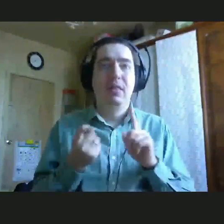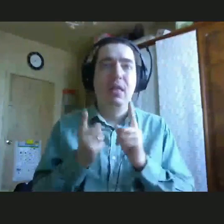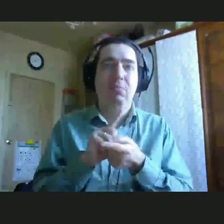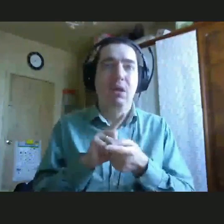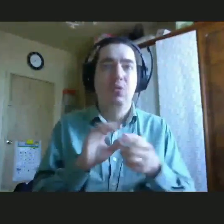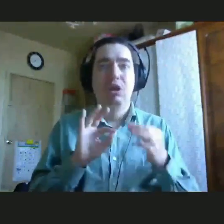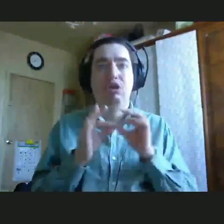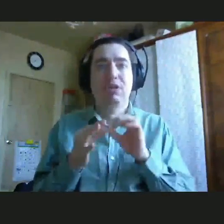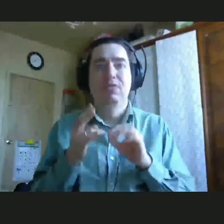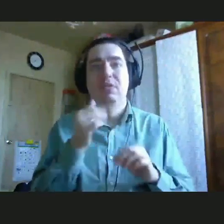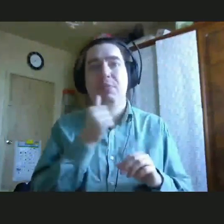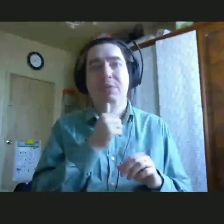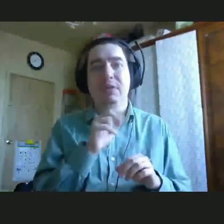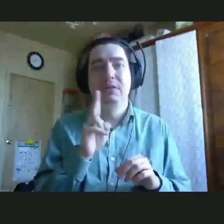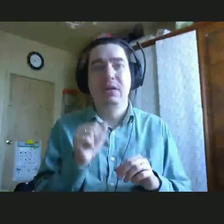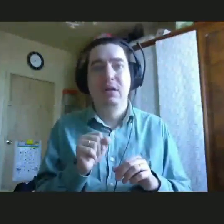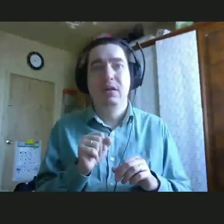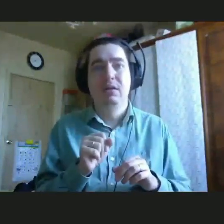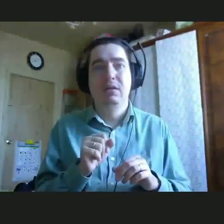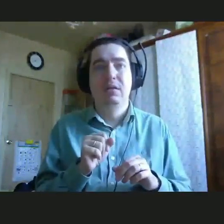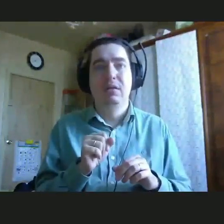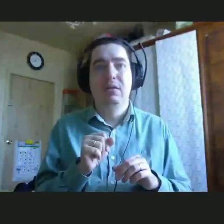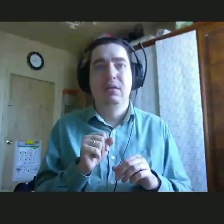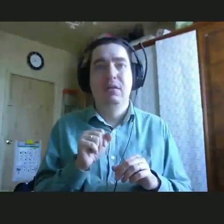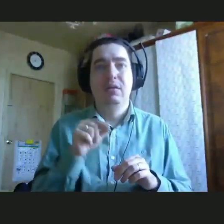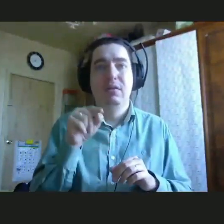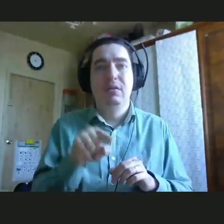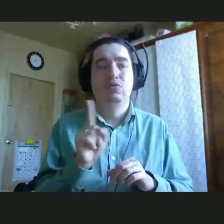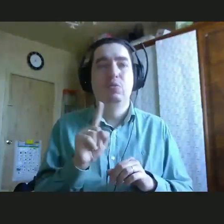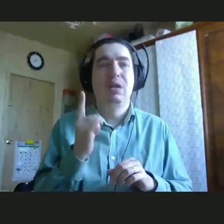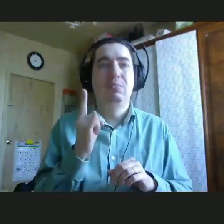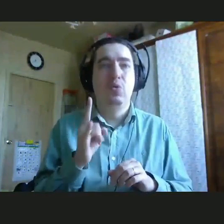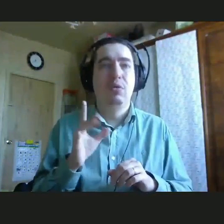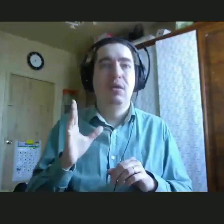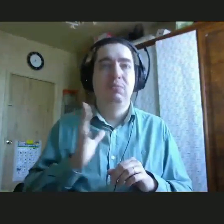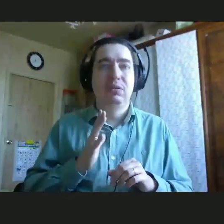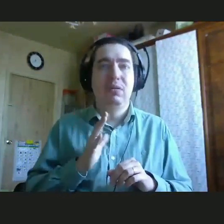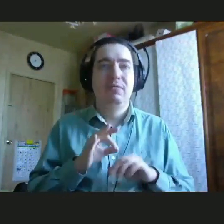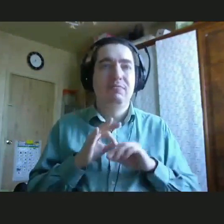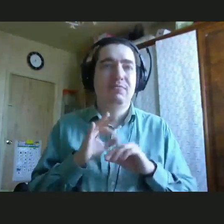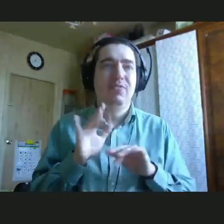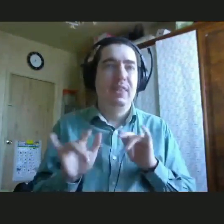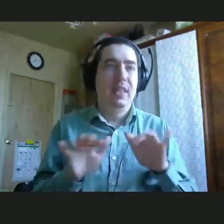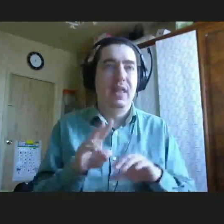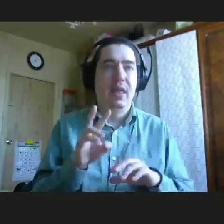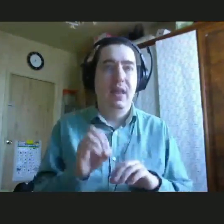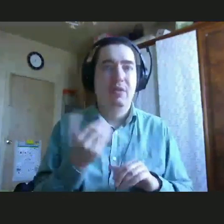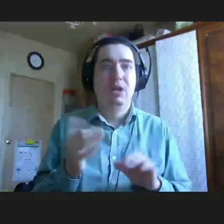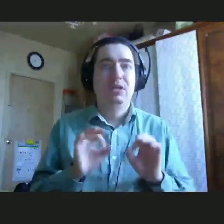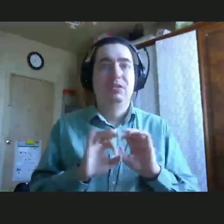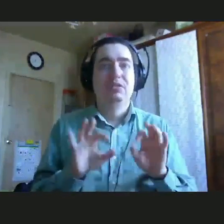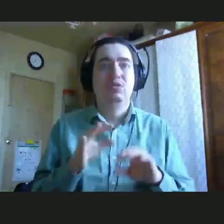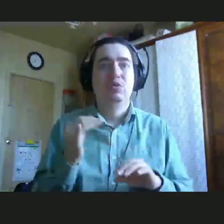нарочитая попытка сделать все условия для того, чтобы ребенок был везде. Сейчас я вам расскажу историю